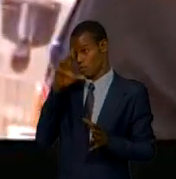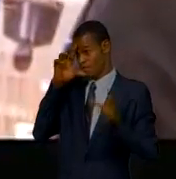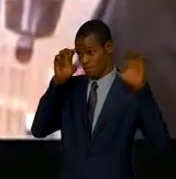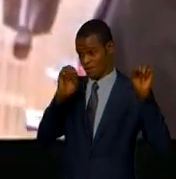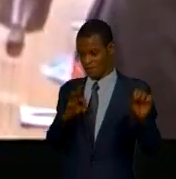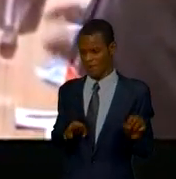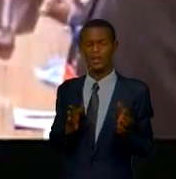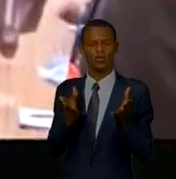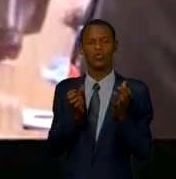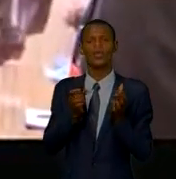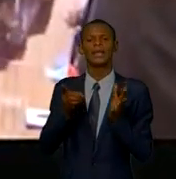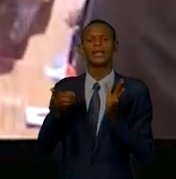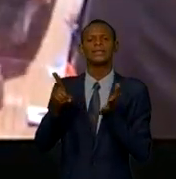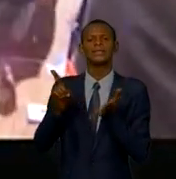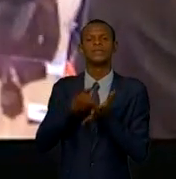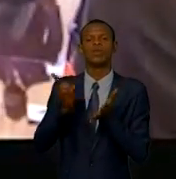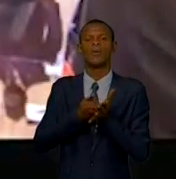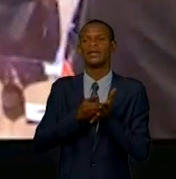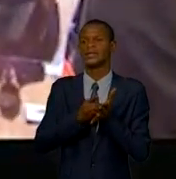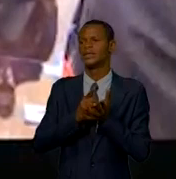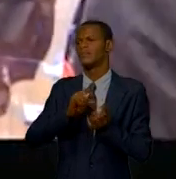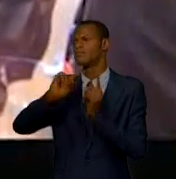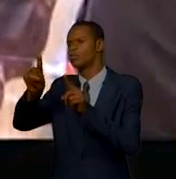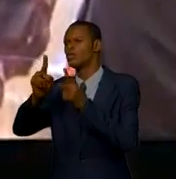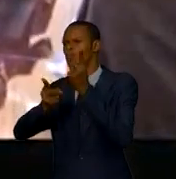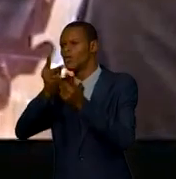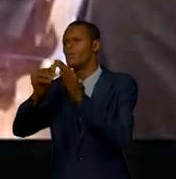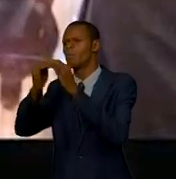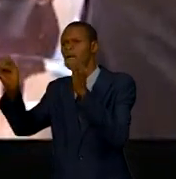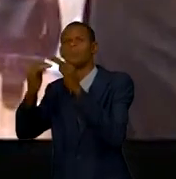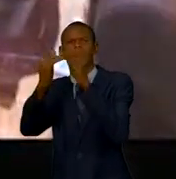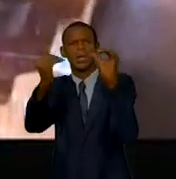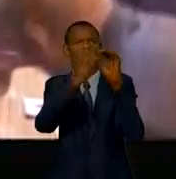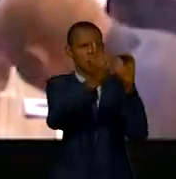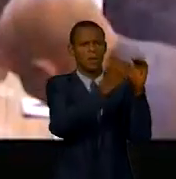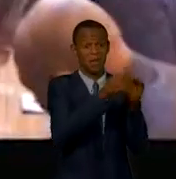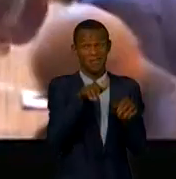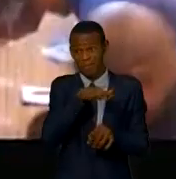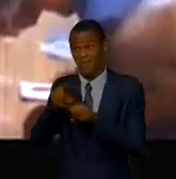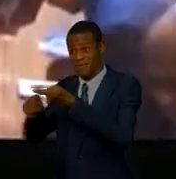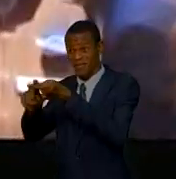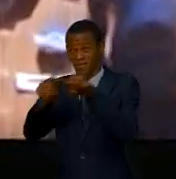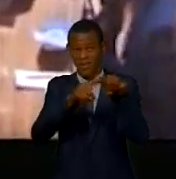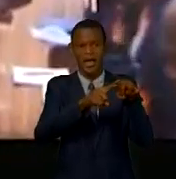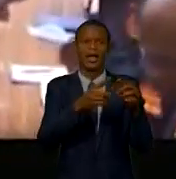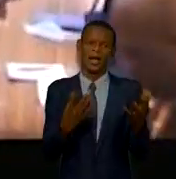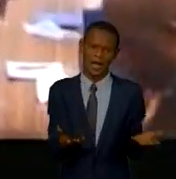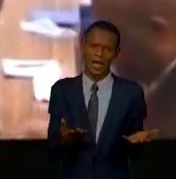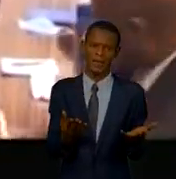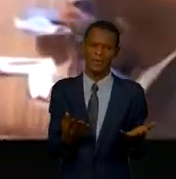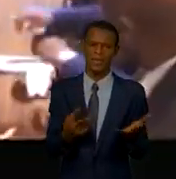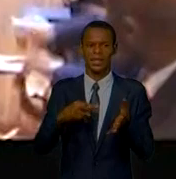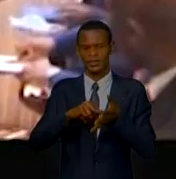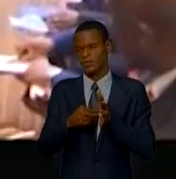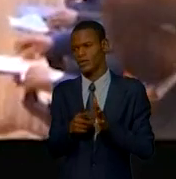réellement en train de porter ses fruits. Ce dernier a d'ailleurs accordé une audience aux responsables militaires et de sécurité de deux délégations,